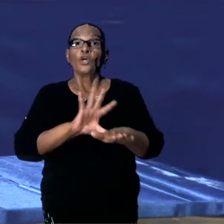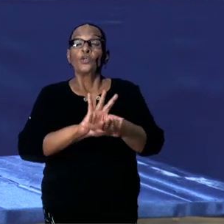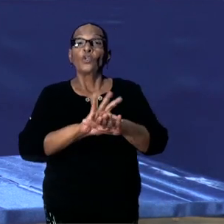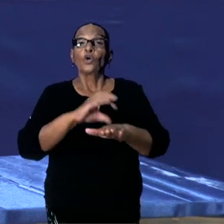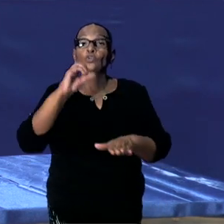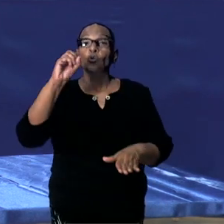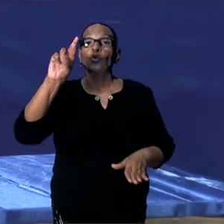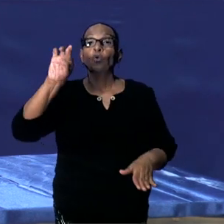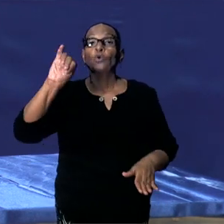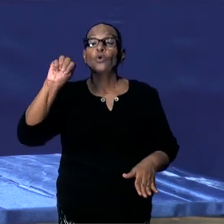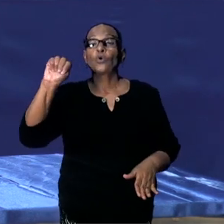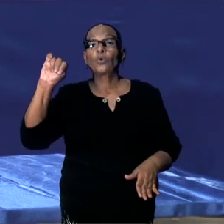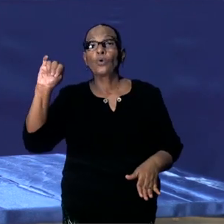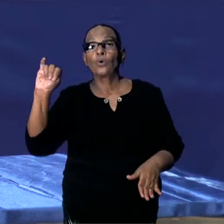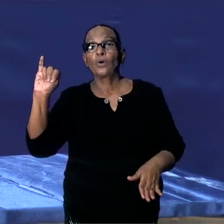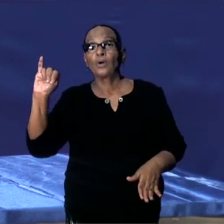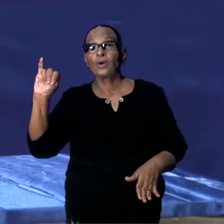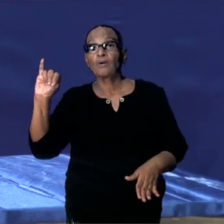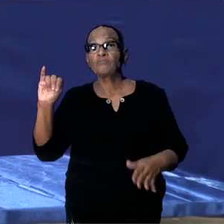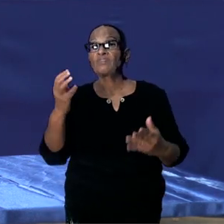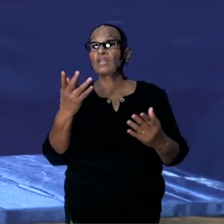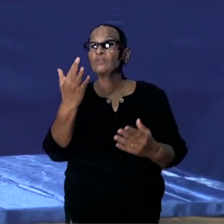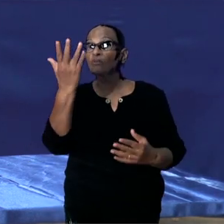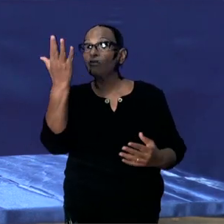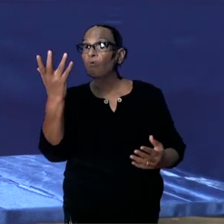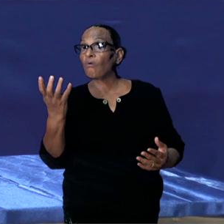Ory. Een requestie van de active cases.